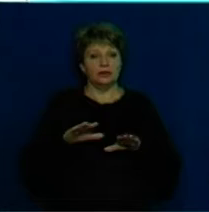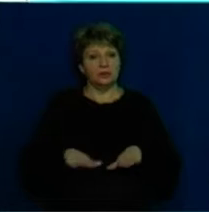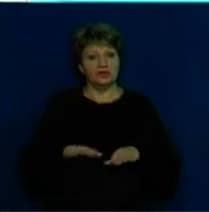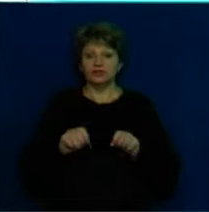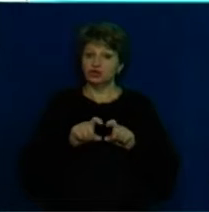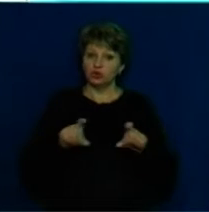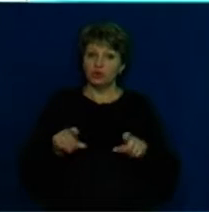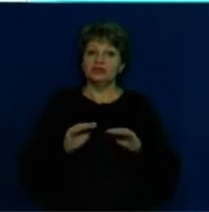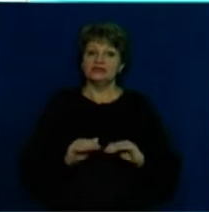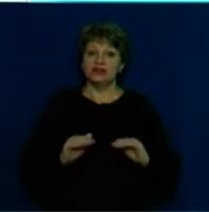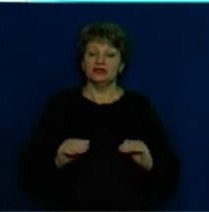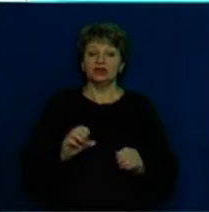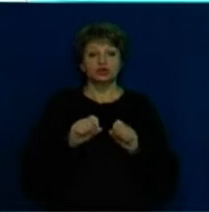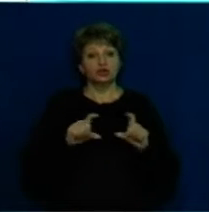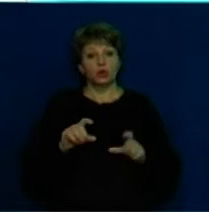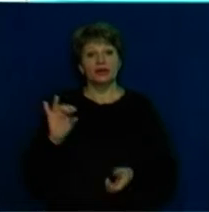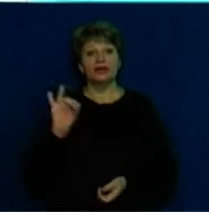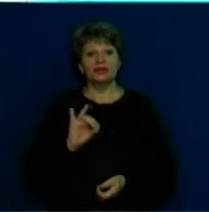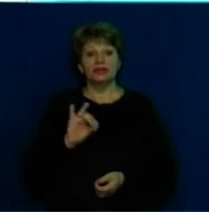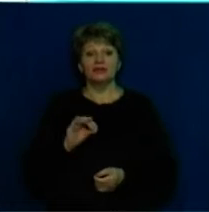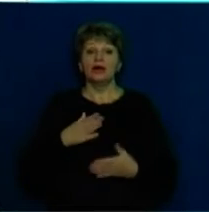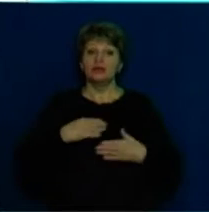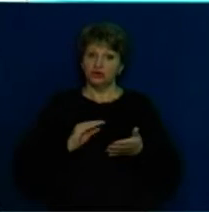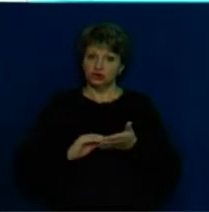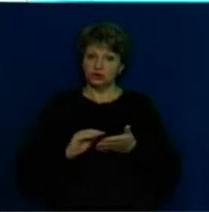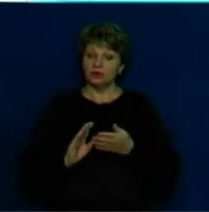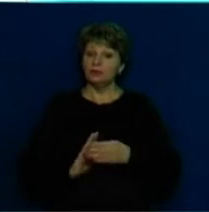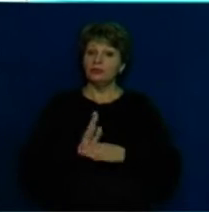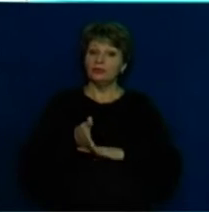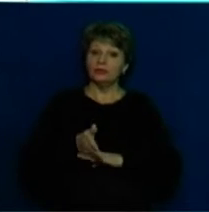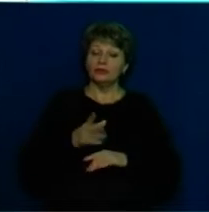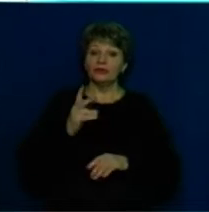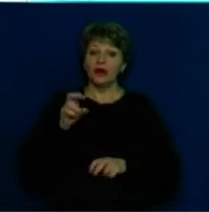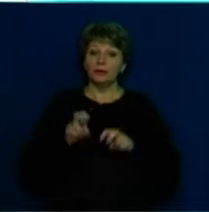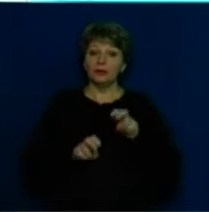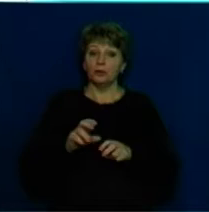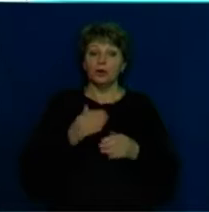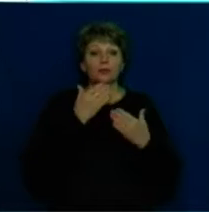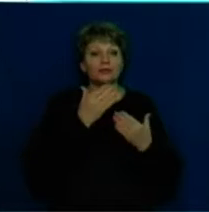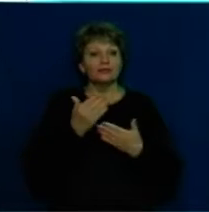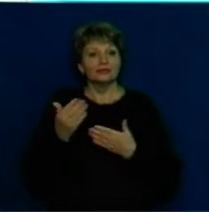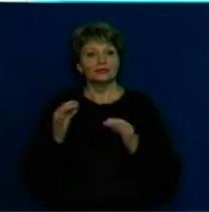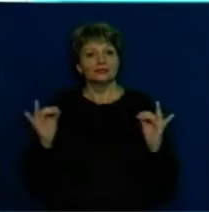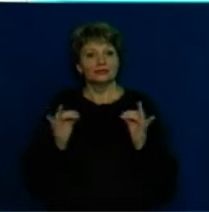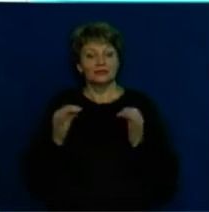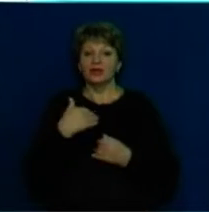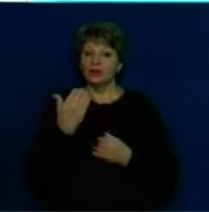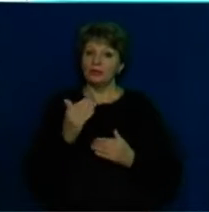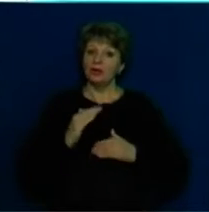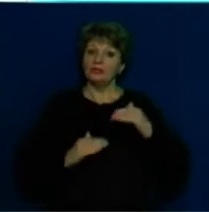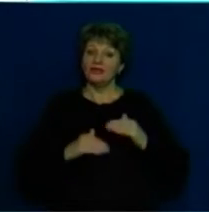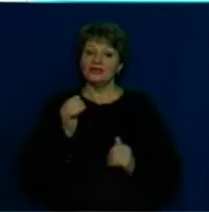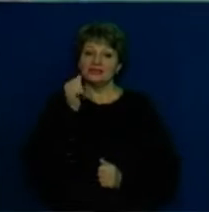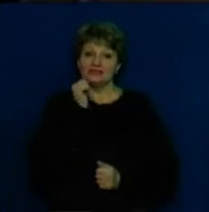садочки та школи-інтернат. Ірина Філенко завітала на виробництво і поцікавилася у місцевих хлібопеків, їхніми професійними